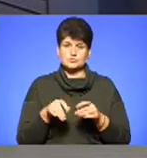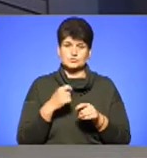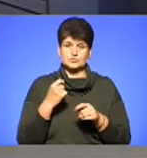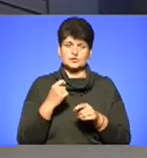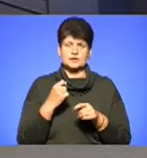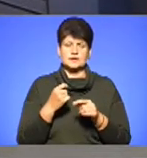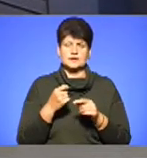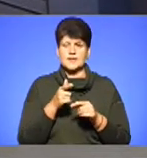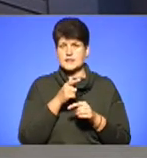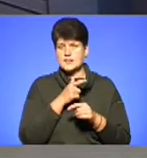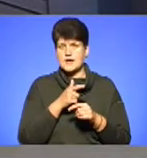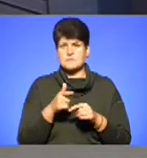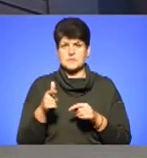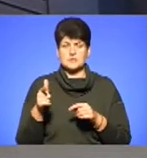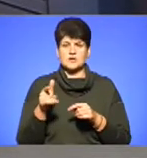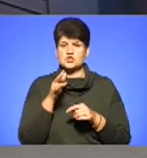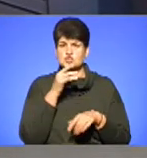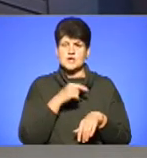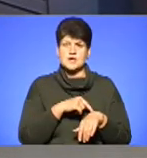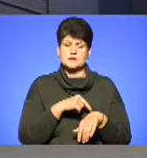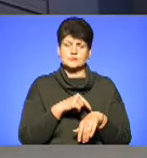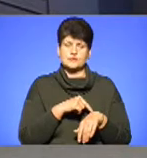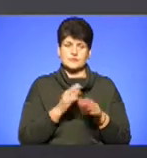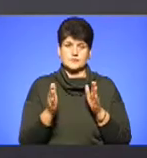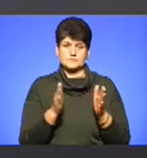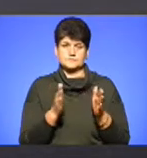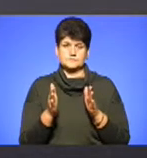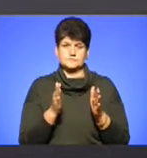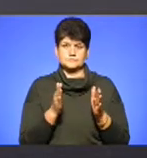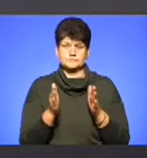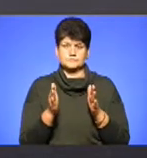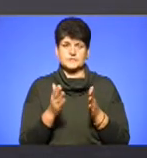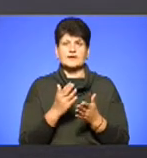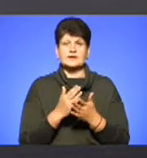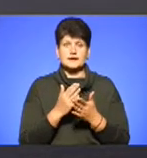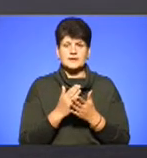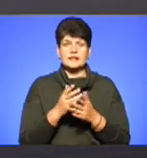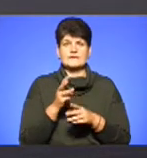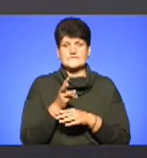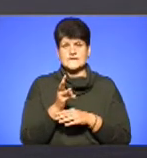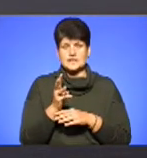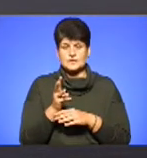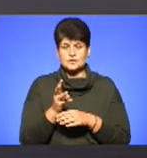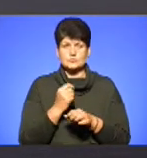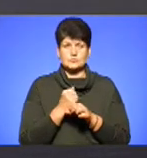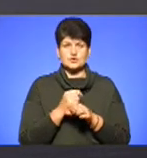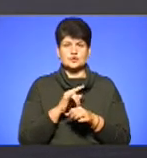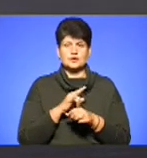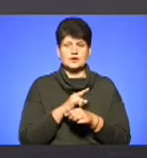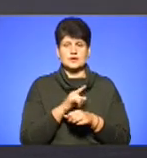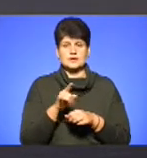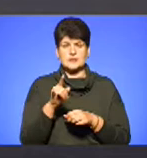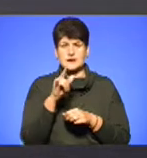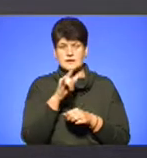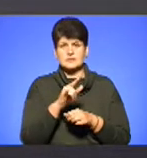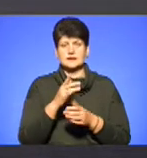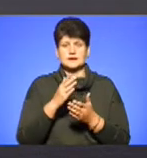терміни, часові рамки? Тому що є і десь відео зафіксоване, що літак літає, ми не